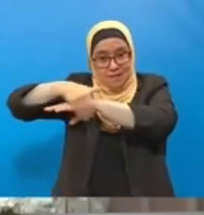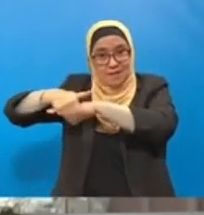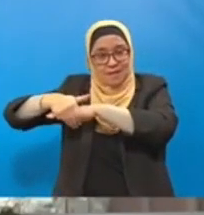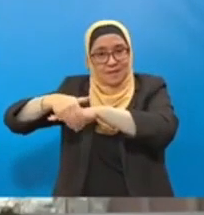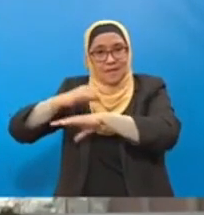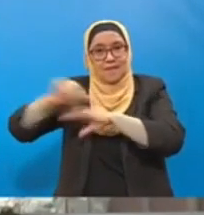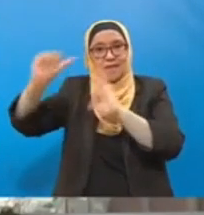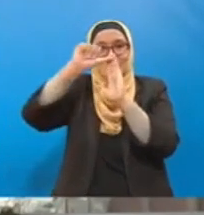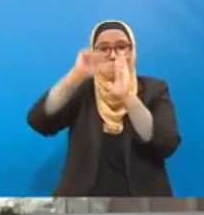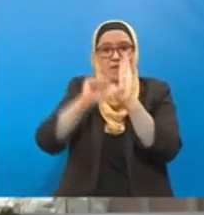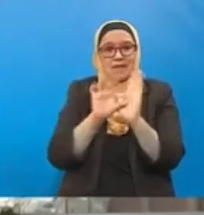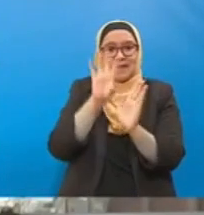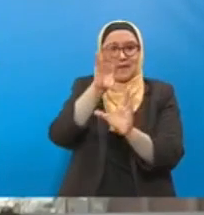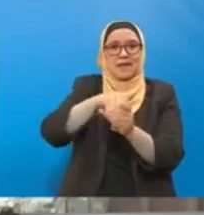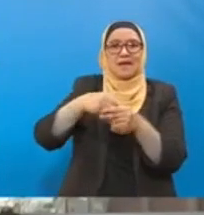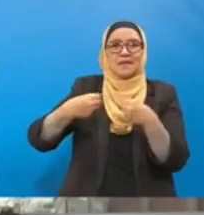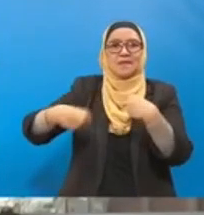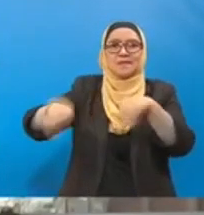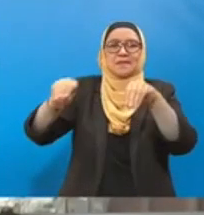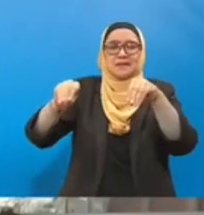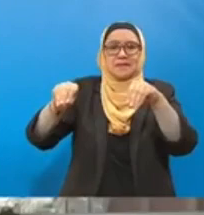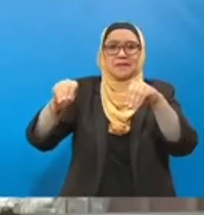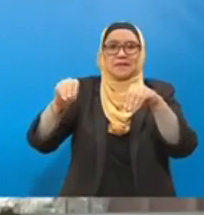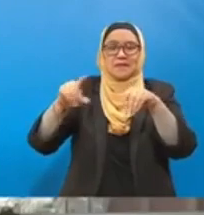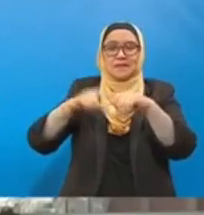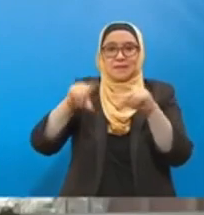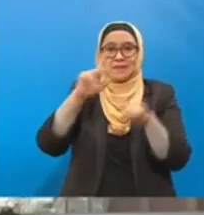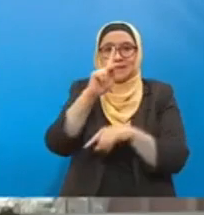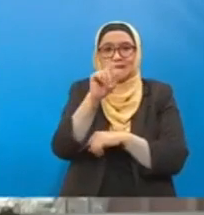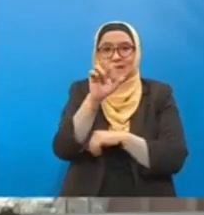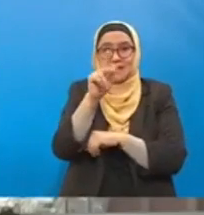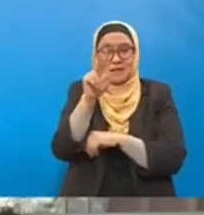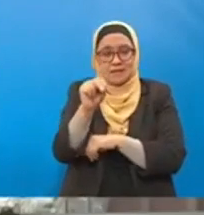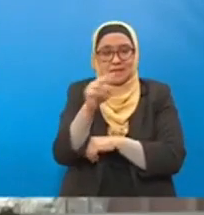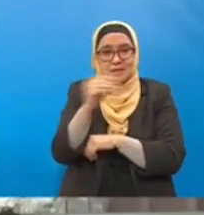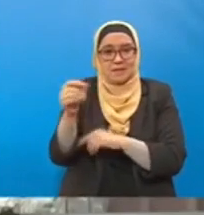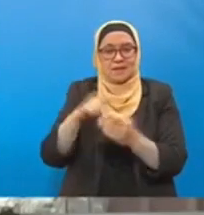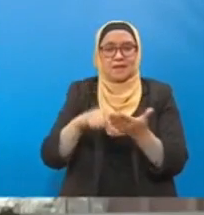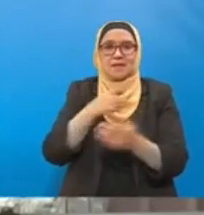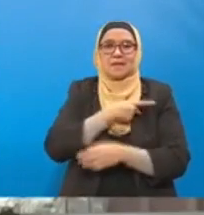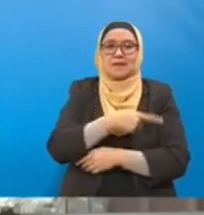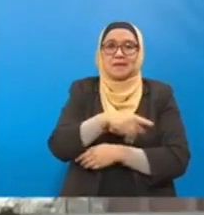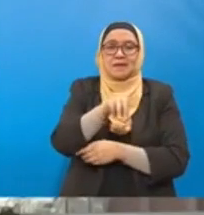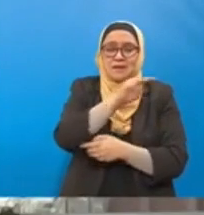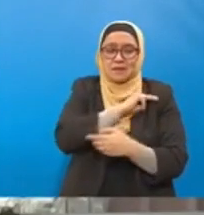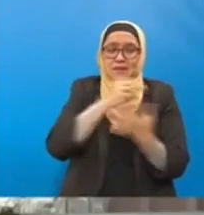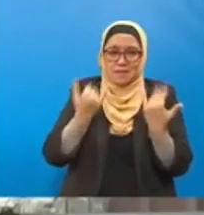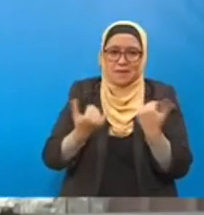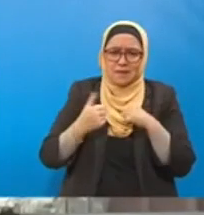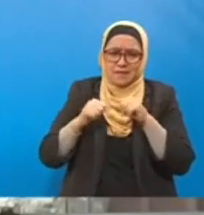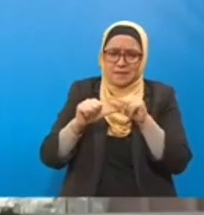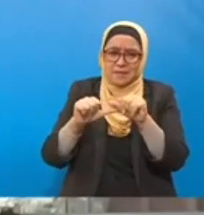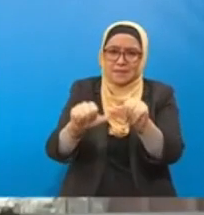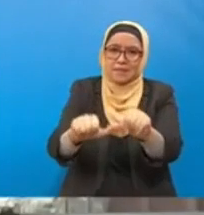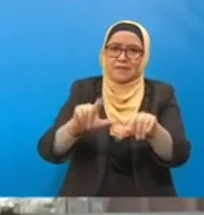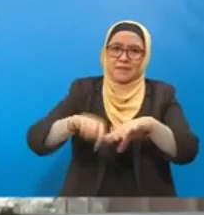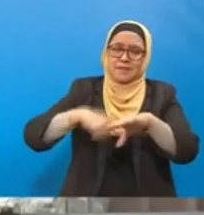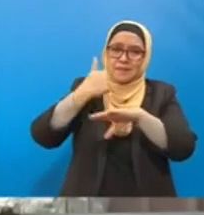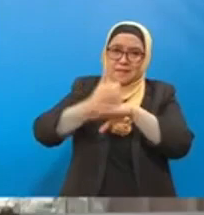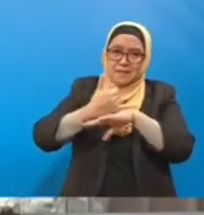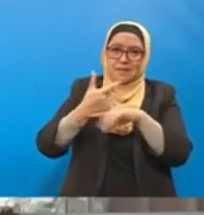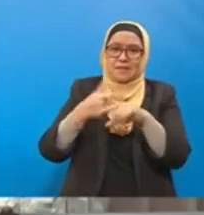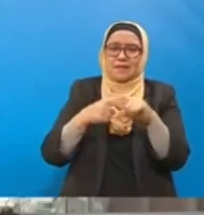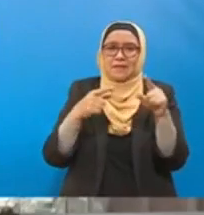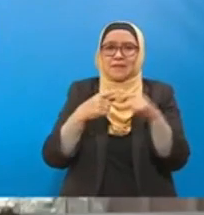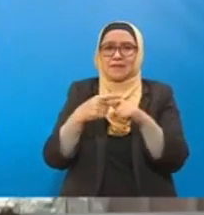pasaran karbon ini. Dan usaha di peringkat kementerian, kita sedang membangunkan perkara tersebut dan insyaAllah kita doakan pada hujung ini, hujung tahun ini kita